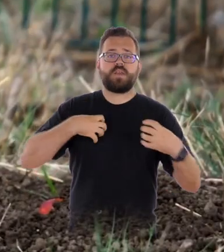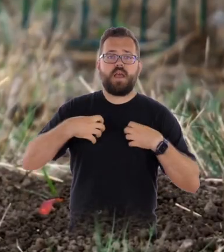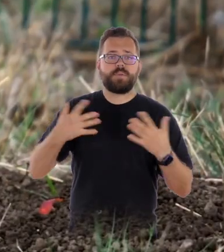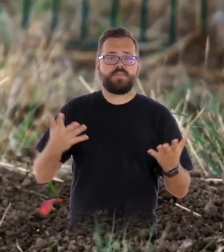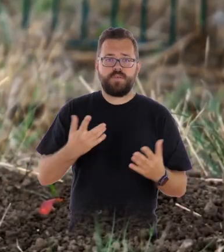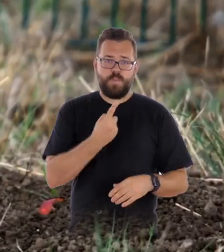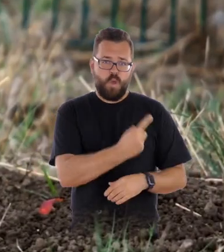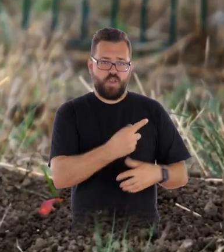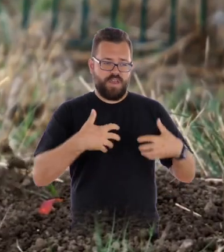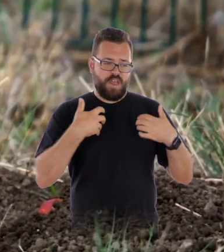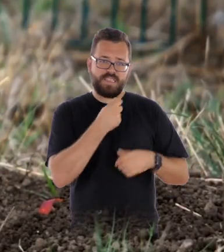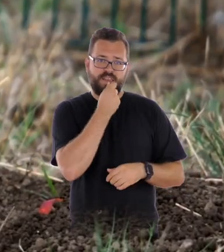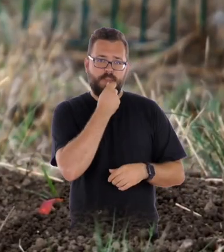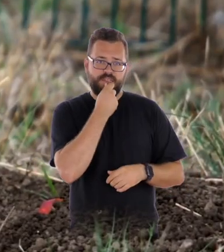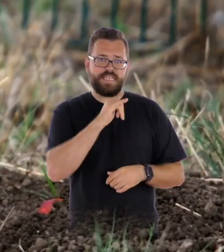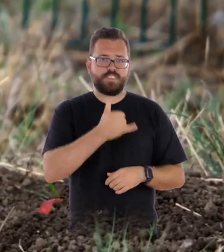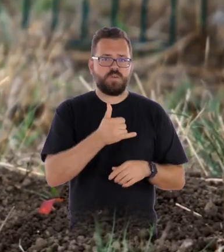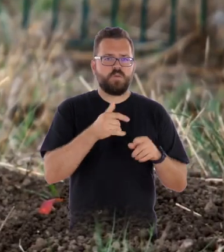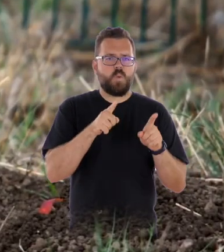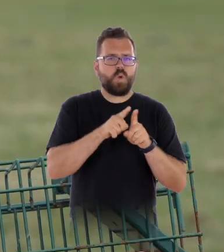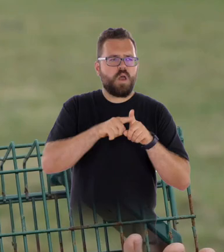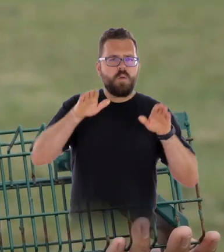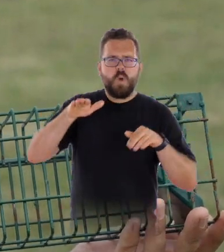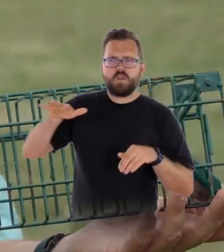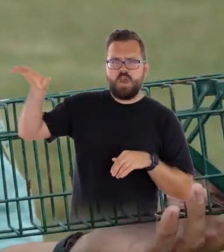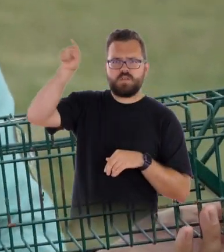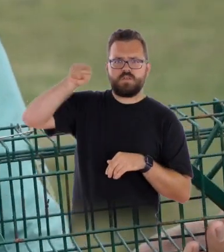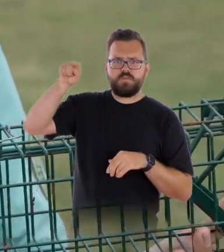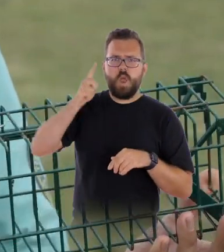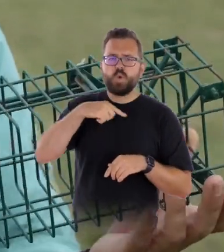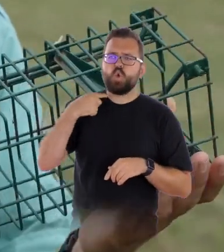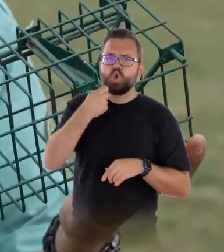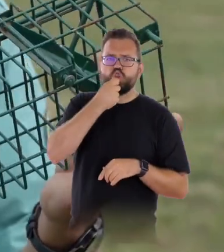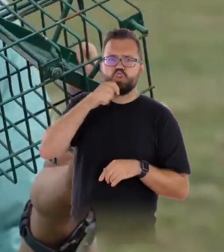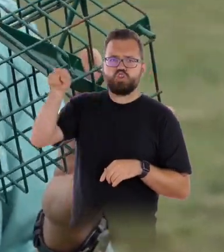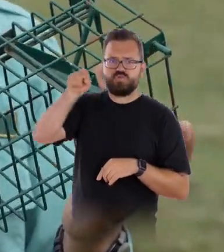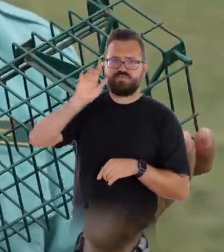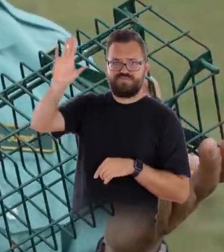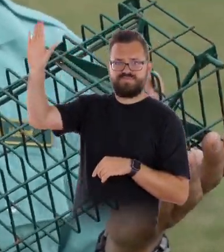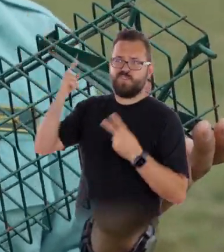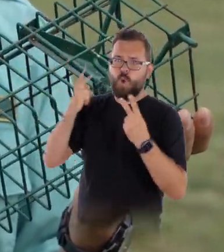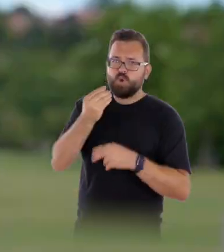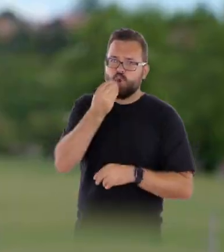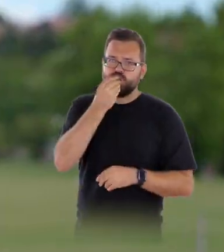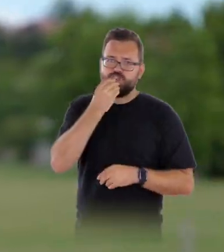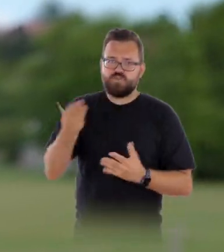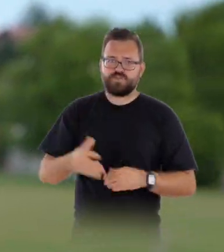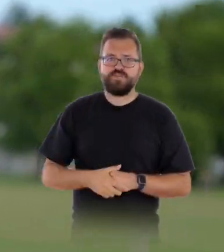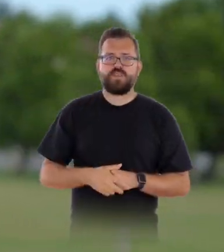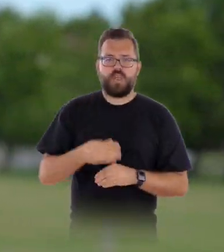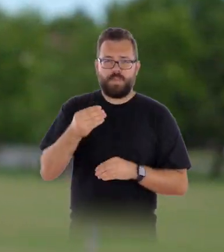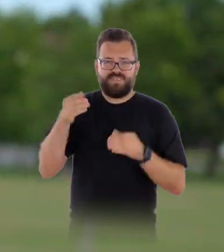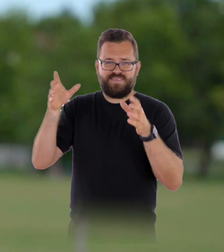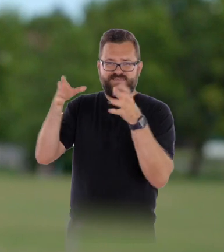szerepe, ez pedig az, hogy ő egy táplálékállat, és olyan magaraknak, olyan ragadozó magaraknak a táplálékállata, amik nagyon